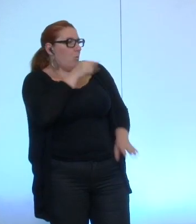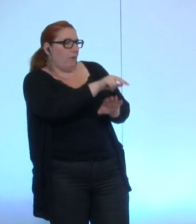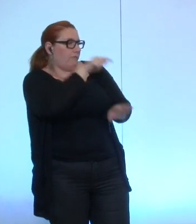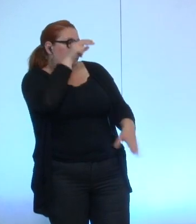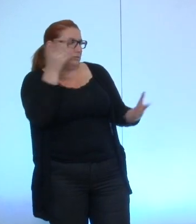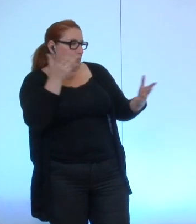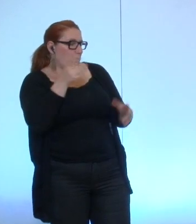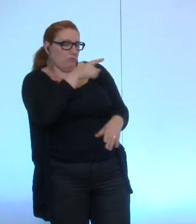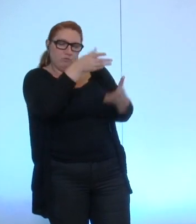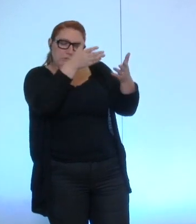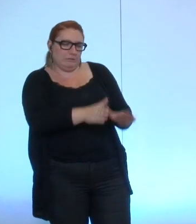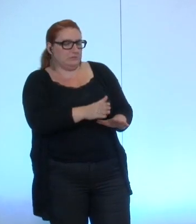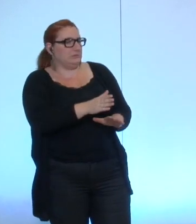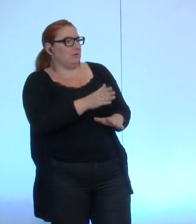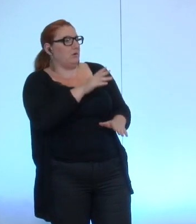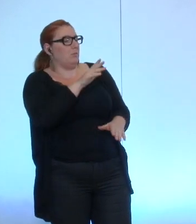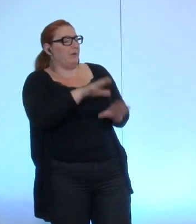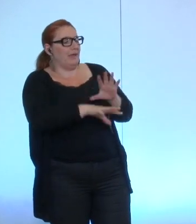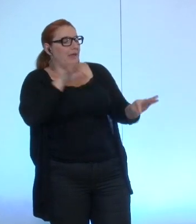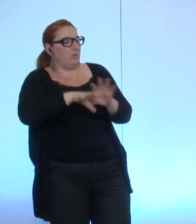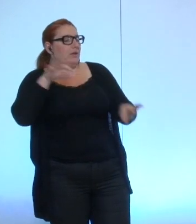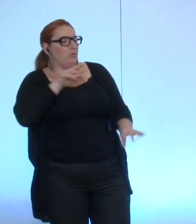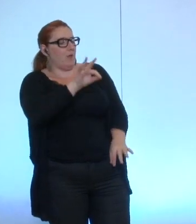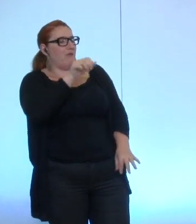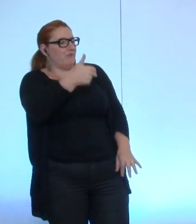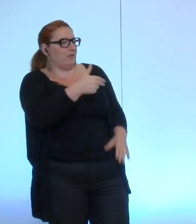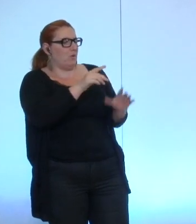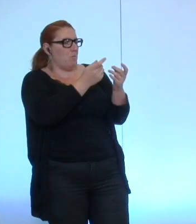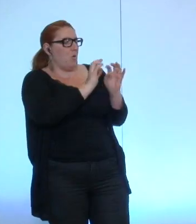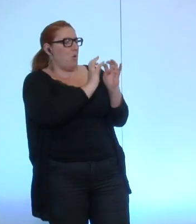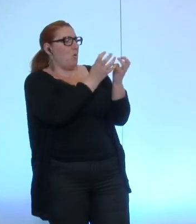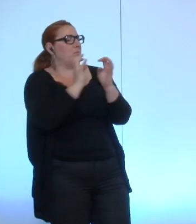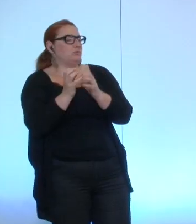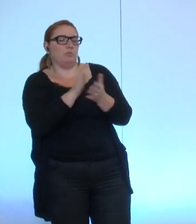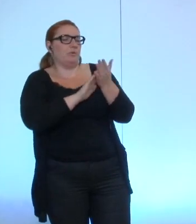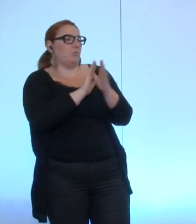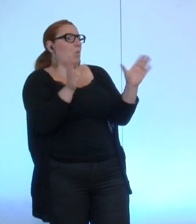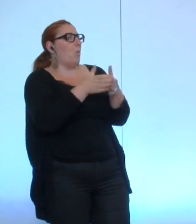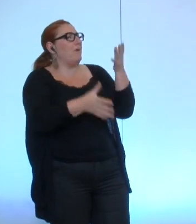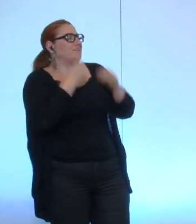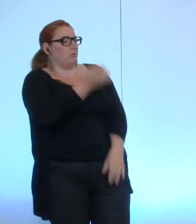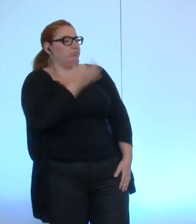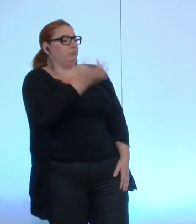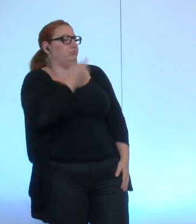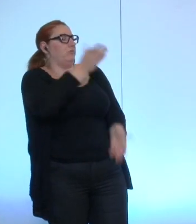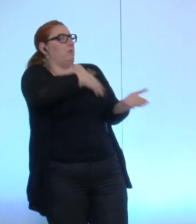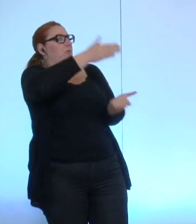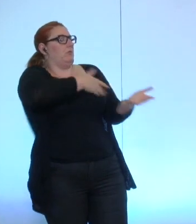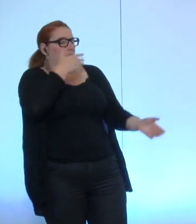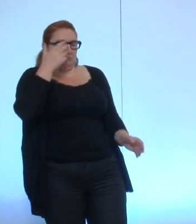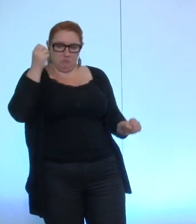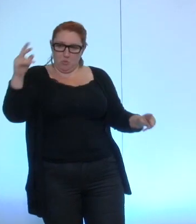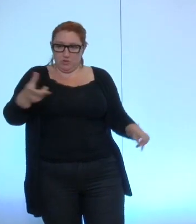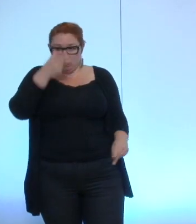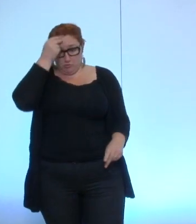tout d'exclure les élus du Front National de toutes les commissions pardon de tous les groupes extérieurs je le comprends quand il y a